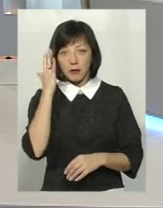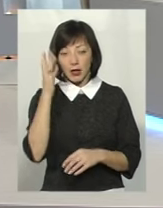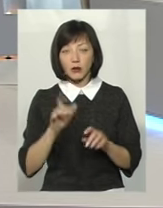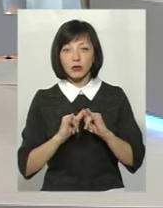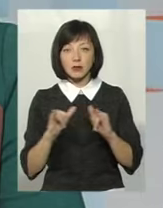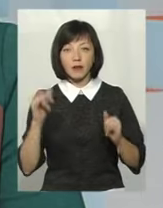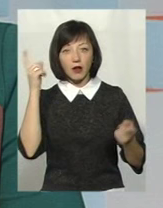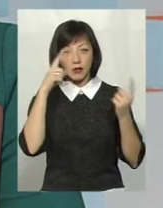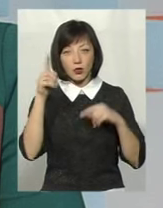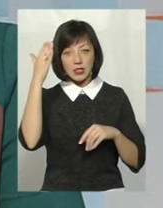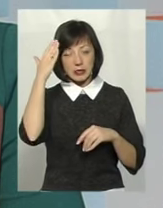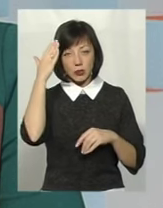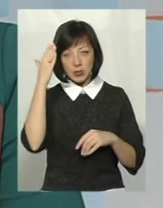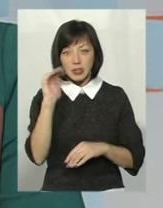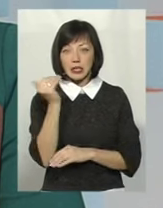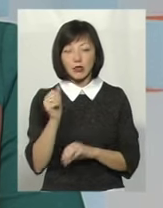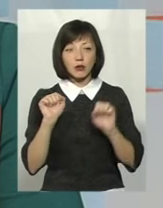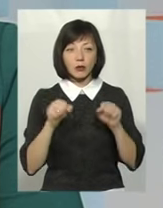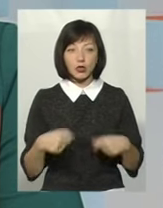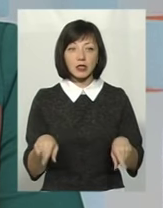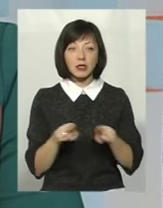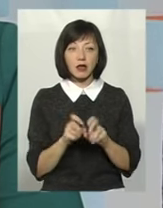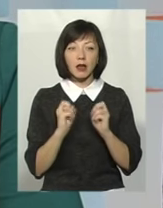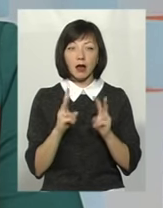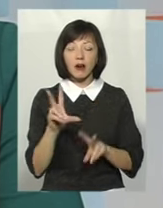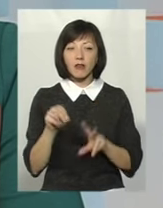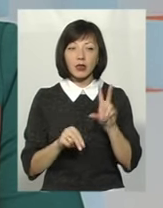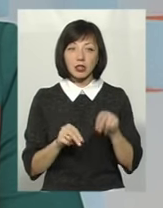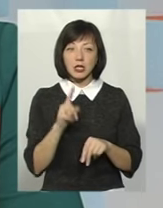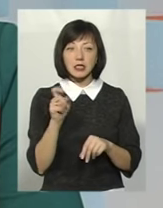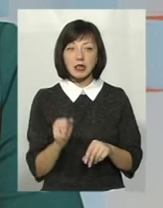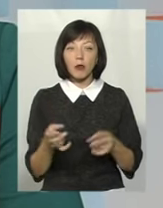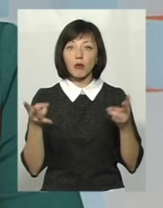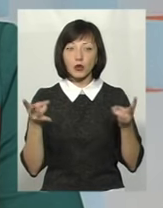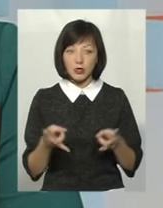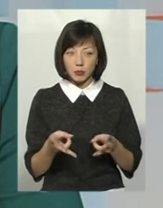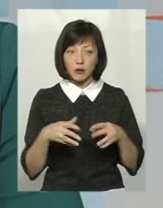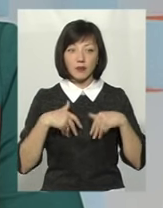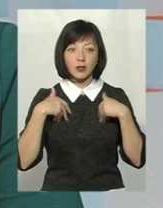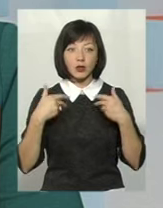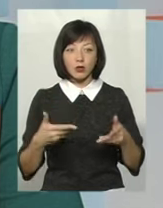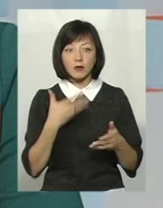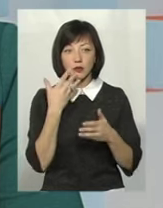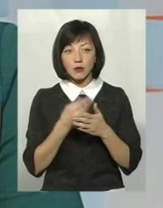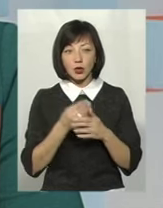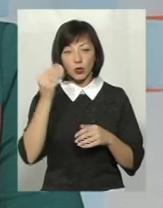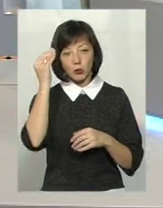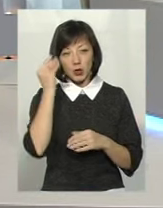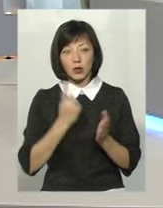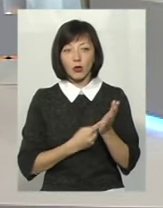творчі здібності дитини. Вона може, так як вона вважає за потрібне, висловлювати свої думки,